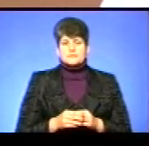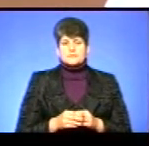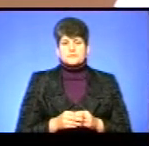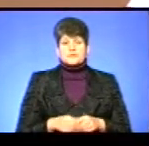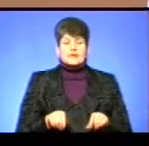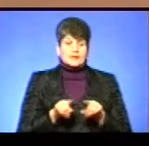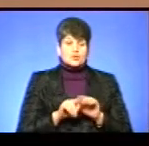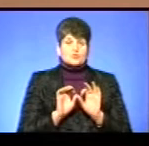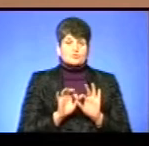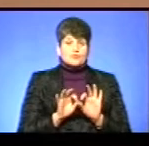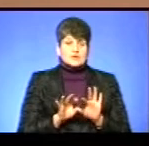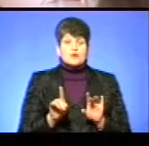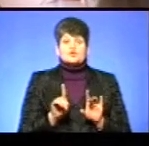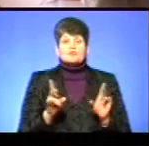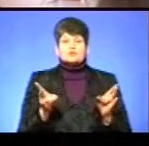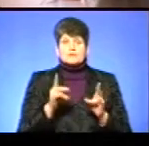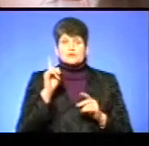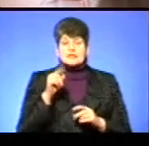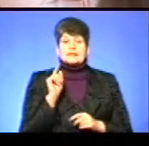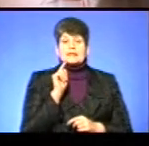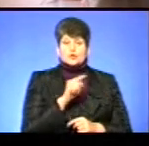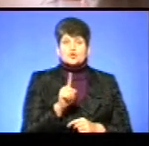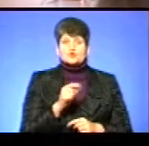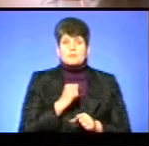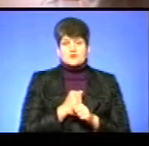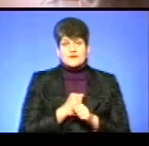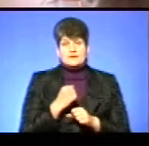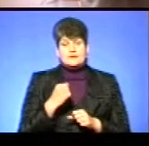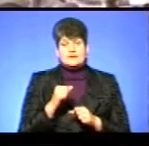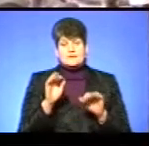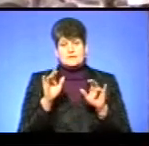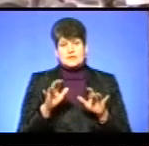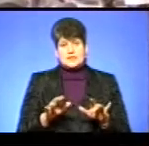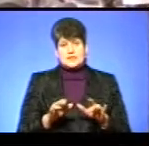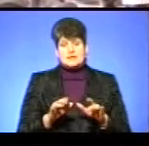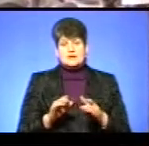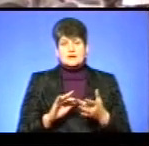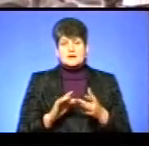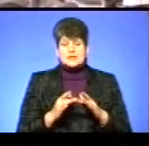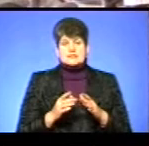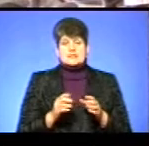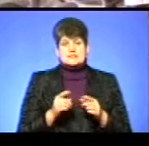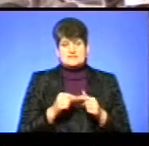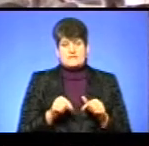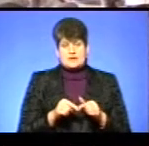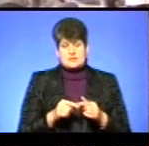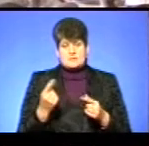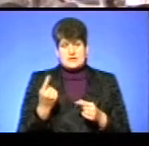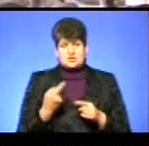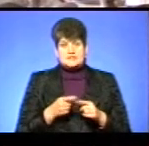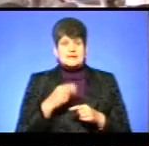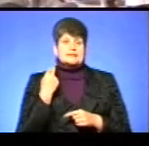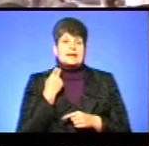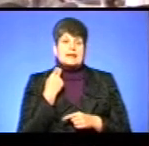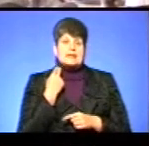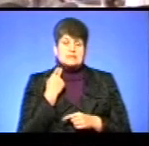Також розповідає, що потрібно знати для того, щоб працювати в ІТ-сфері. Перший порік сьогодні в нас це англійська. Я думаю,